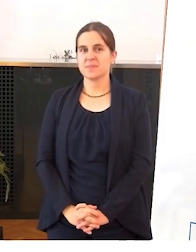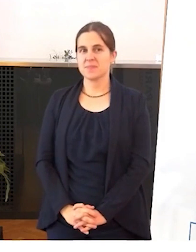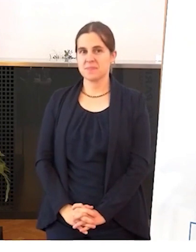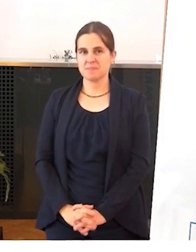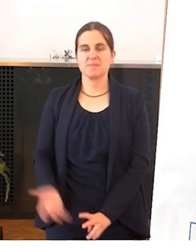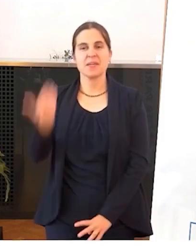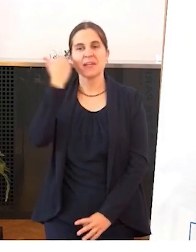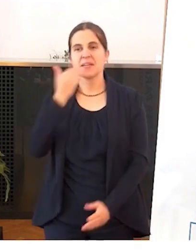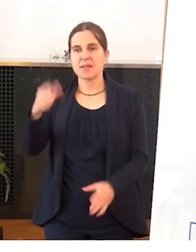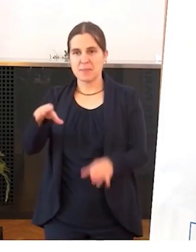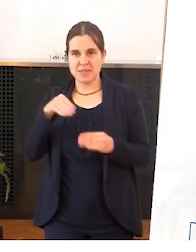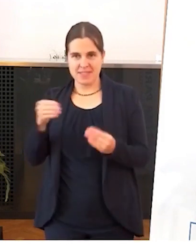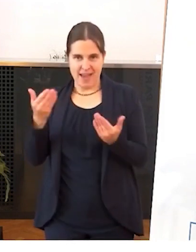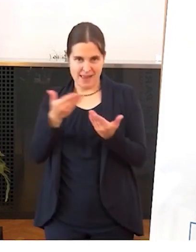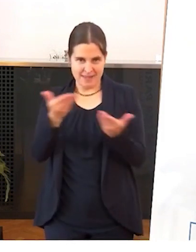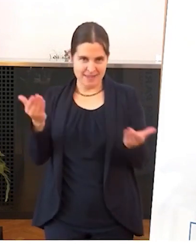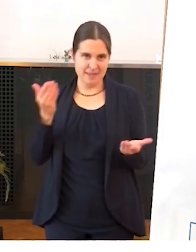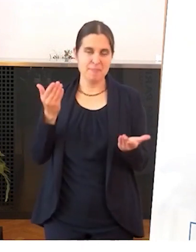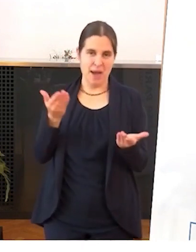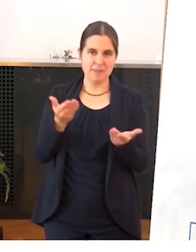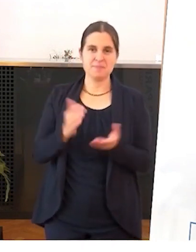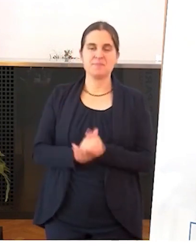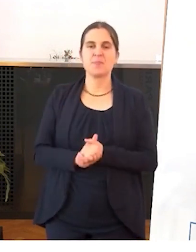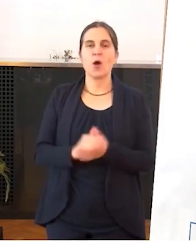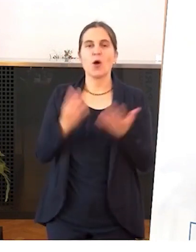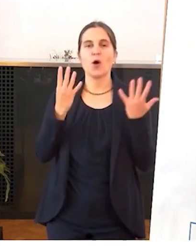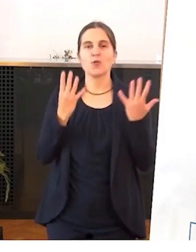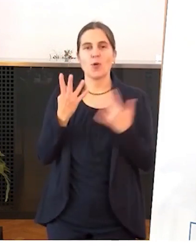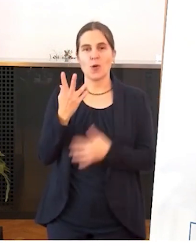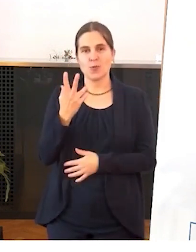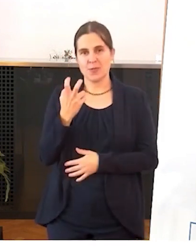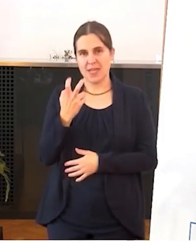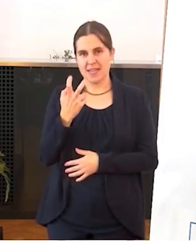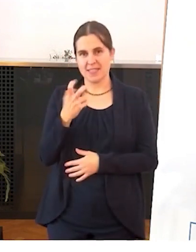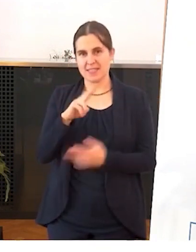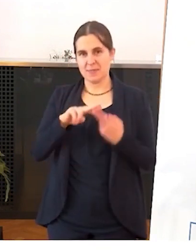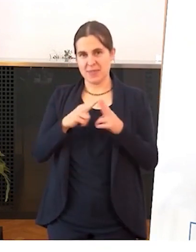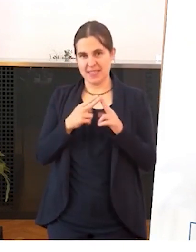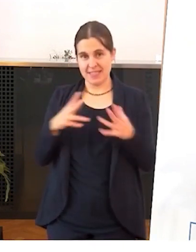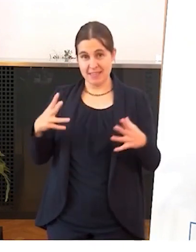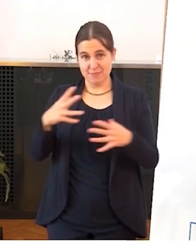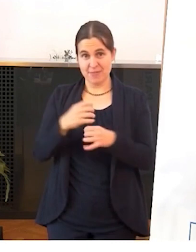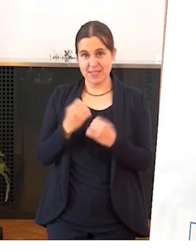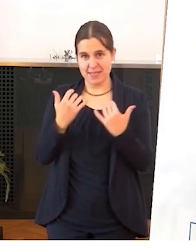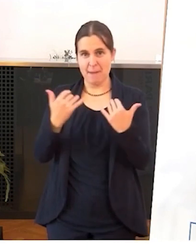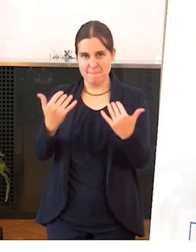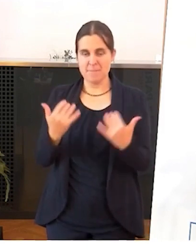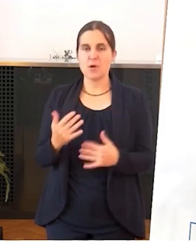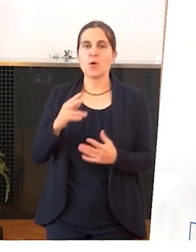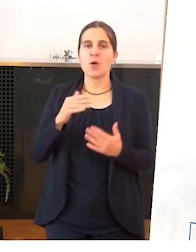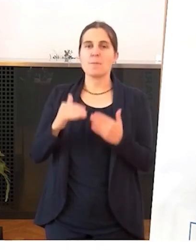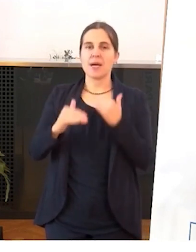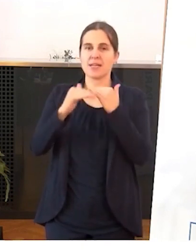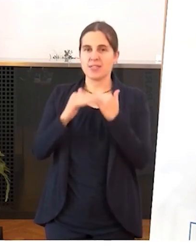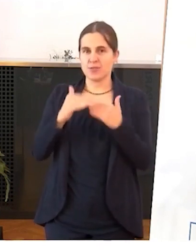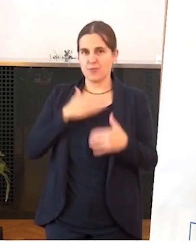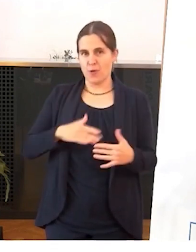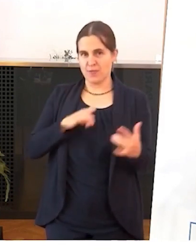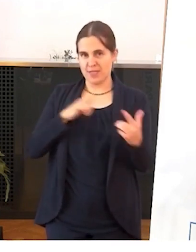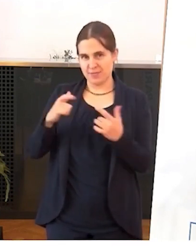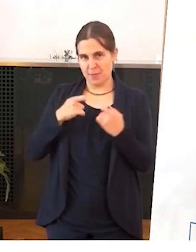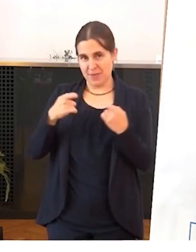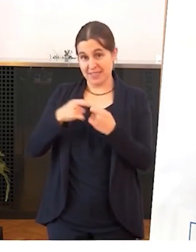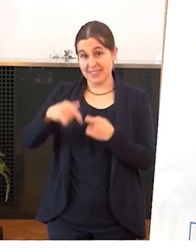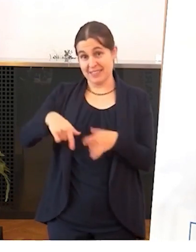Liebe Teilnehmerinnen und Teilnehmer der 39. Mitgliederversammlung des Paritätischen Wohlfahrtsverbandes bei uns in